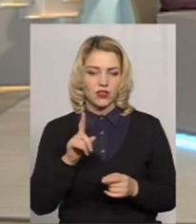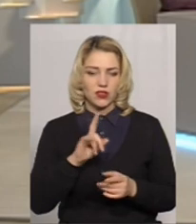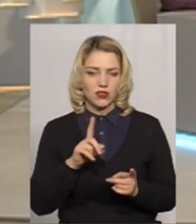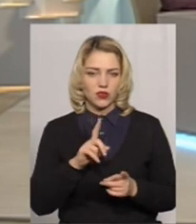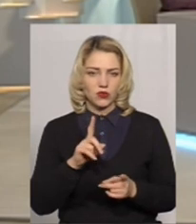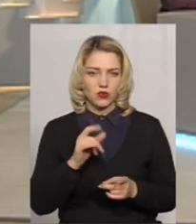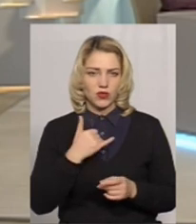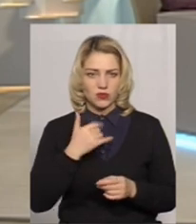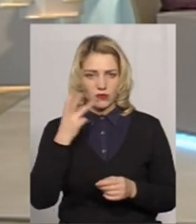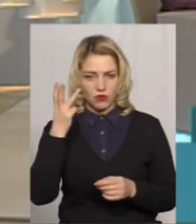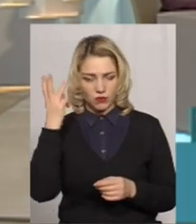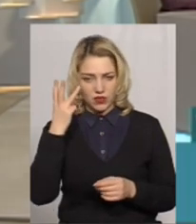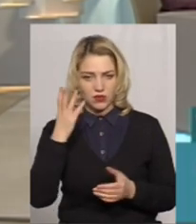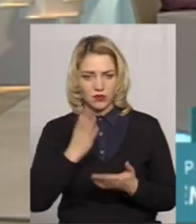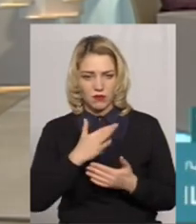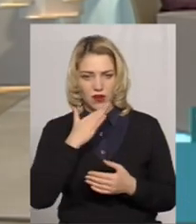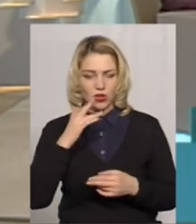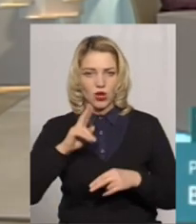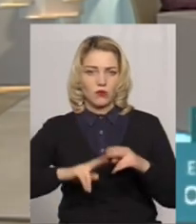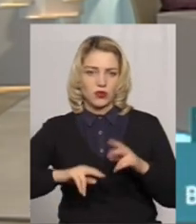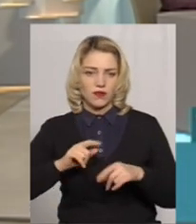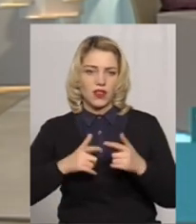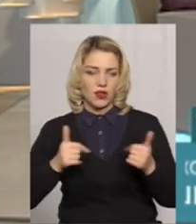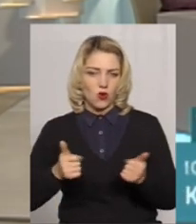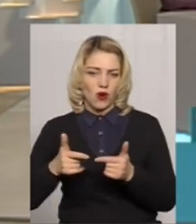Хмельницькому досить багато будівельних організацій.